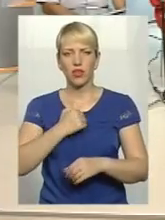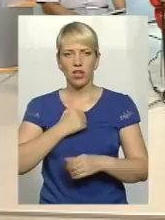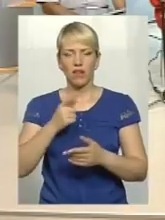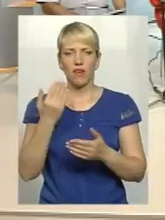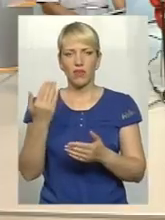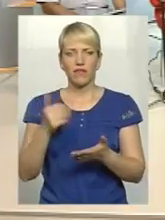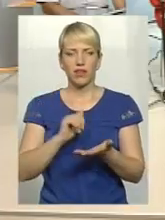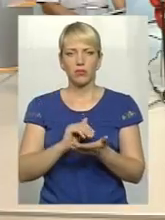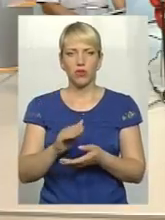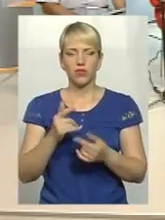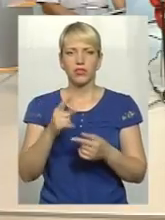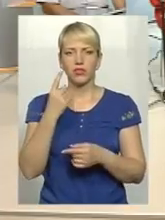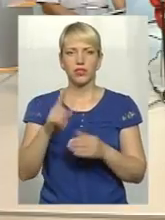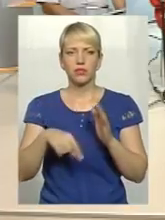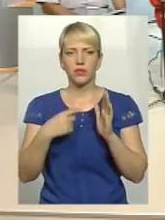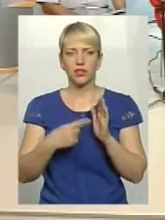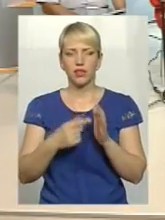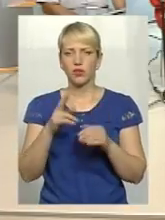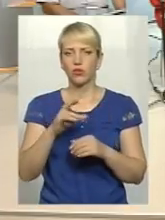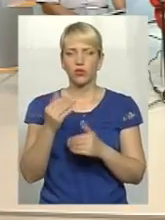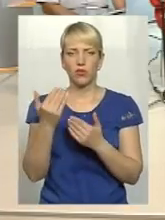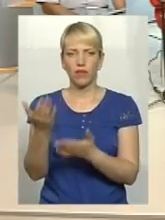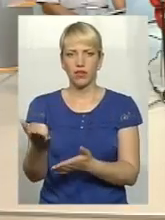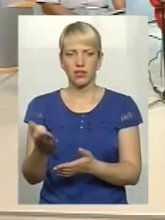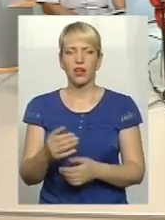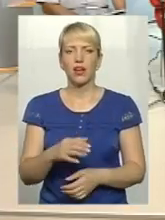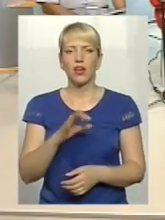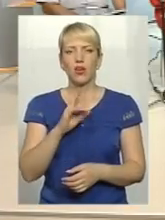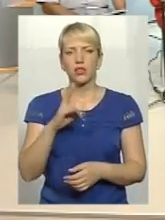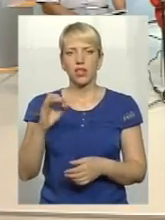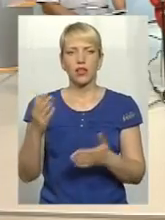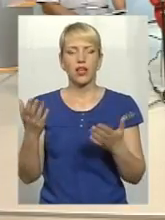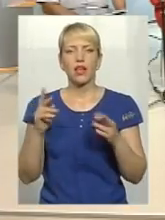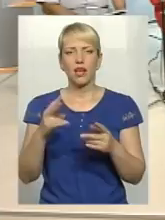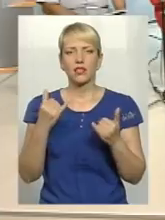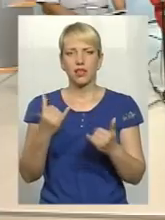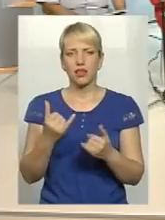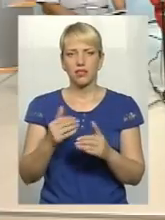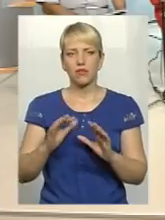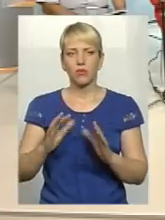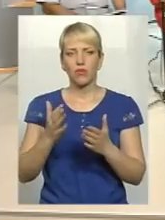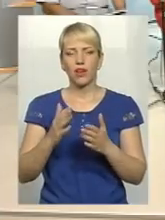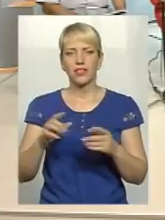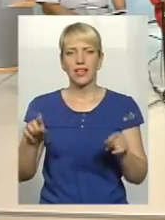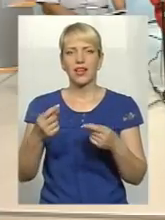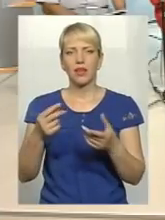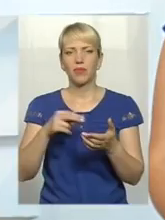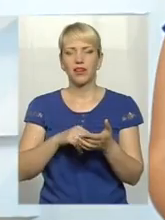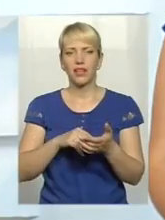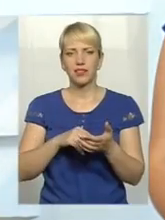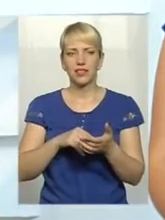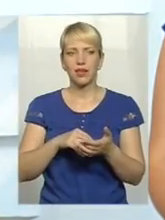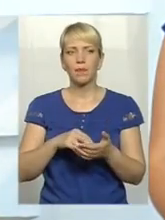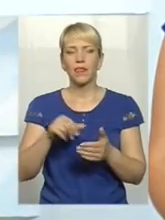спитаємо, все ж таки, пані Оксану, вас. Скажіть, будь ласка, як зараз відбувається реабілітація учасників АТО,